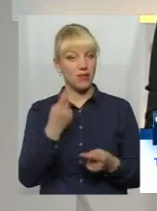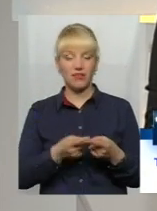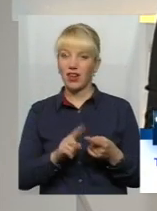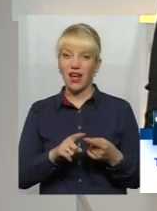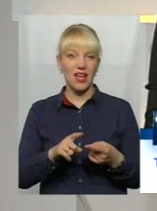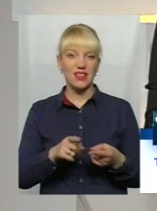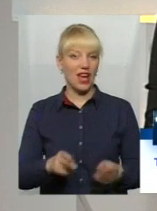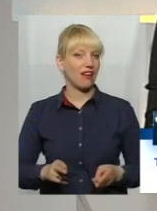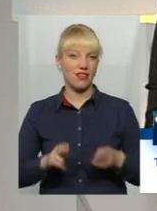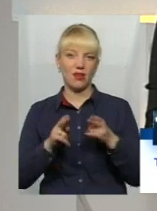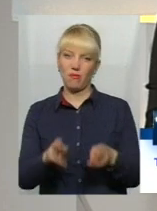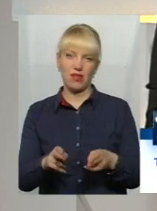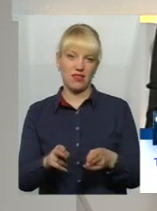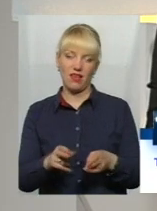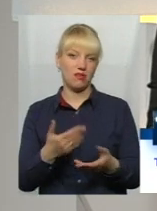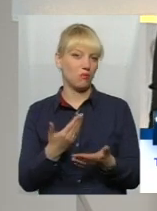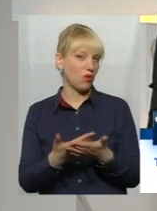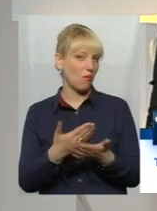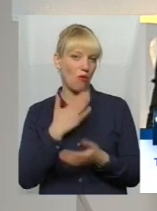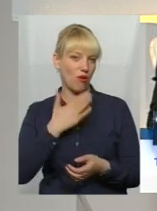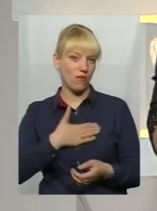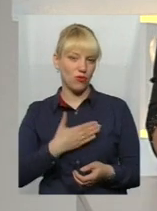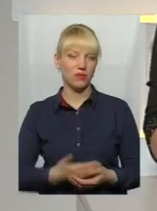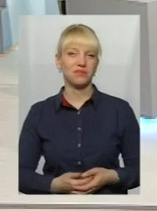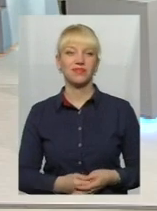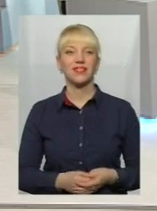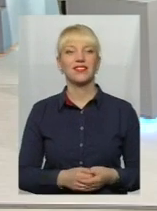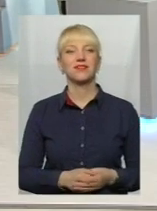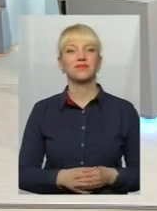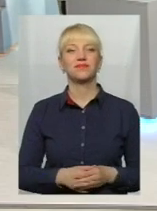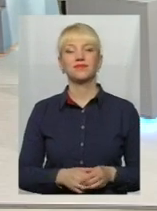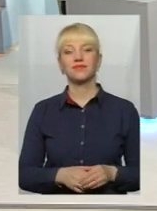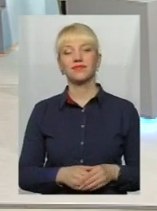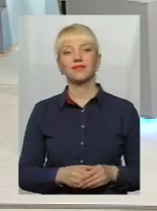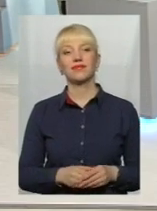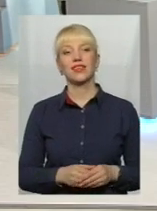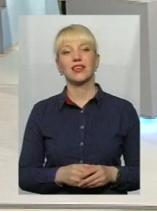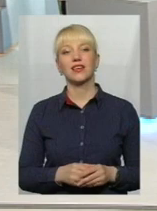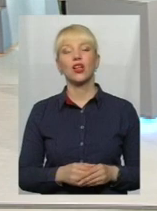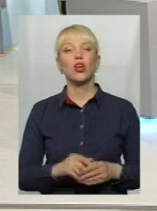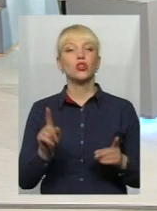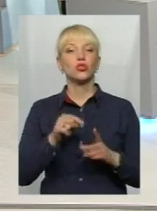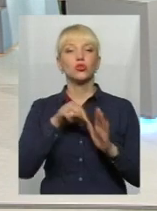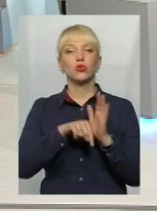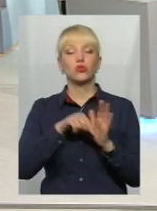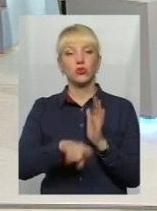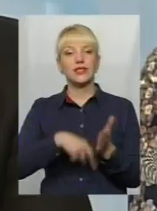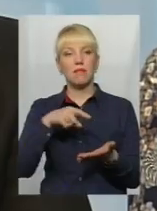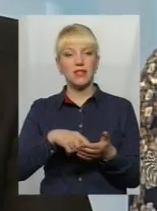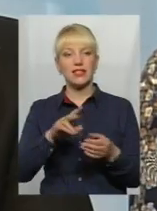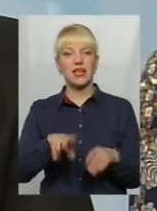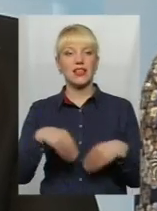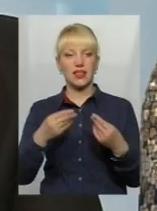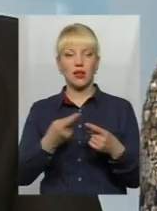настоящий кримінал, по-моєму. Спасіба. Ми почули ваше питання. Давайте я на перше, те, що стосовно місця, надання їм, от